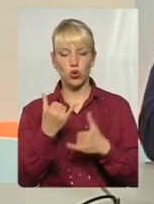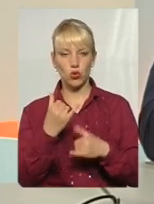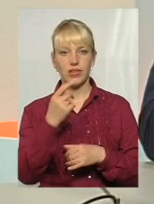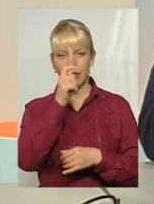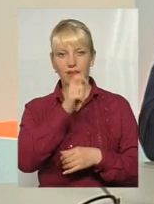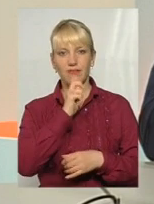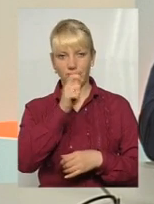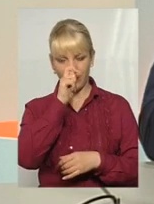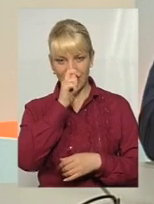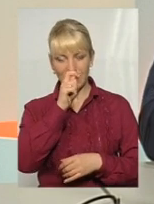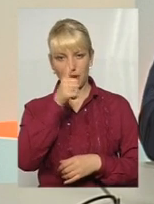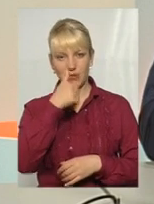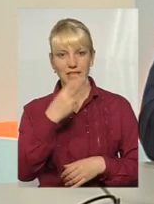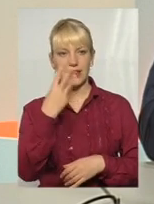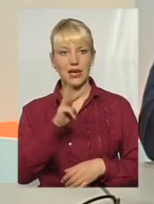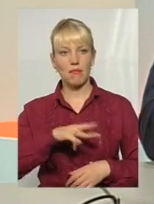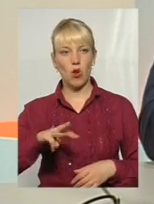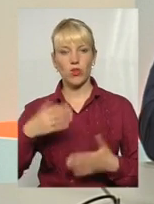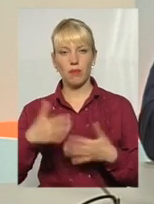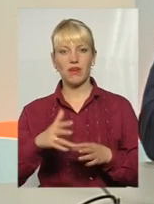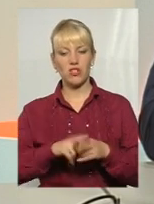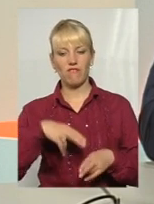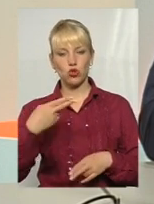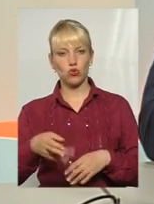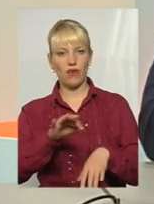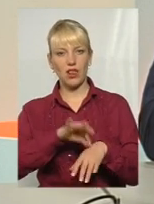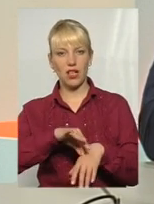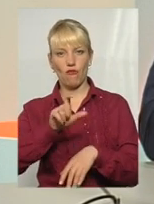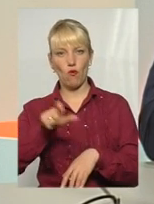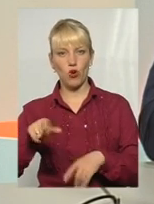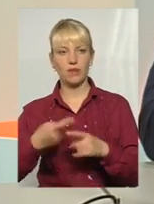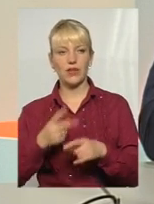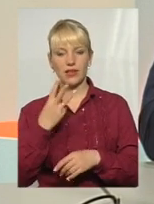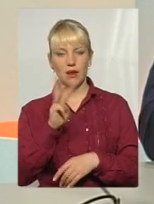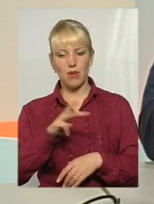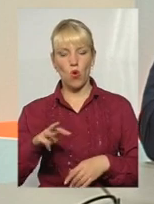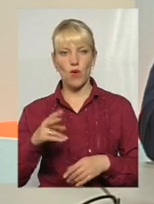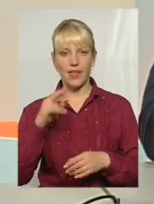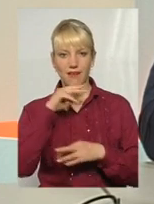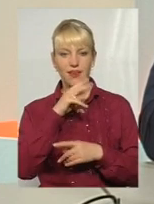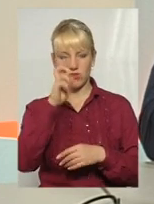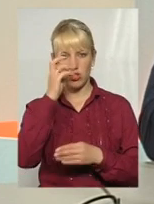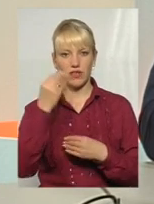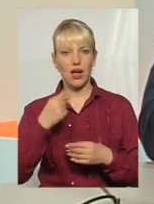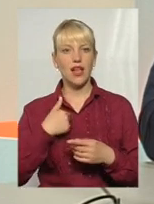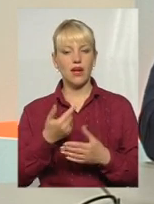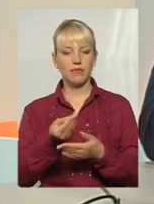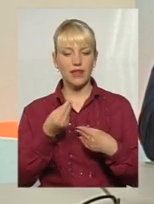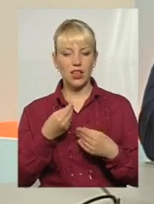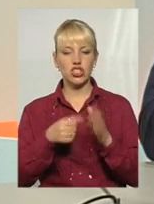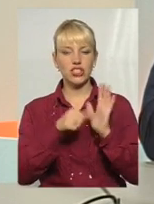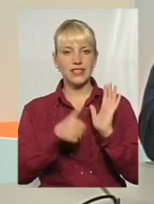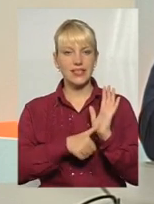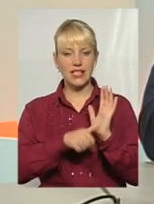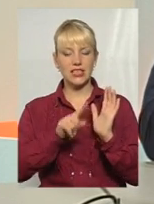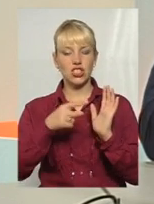3 мільйона, ми вже відшкодували хворим, це на 3 мільйона ліків, це держава. Нам дали 16,6 мільйонів, в